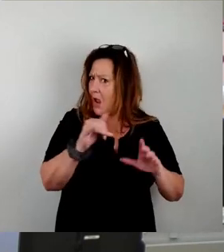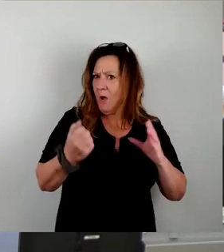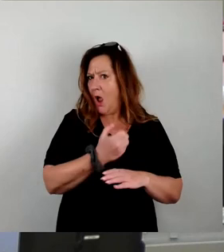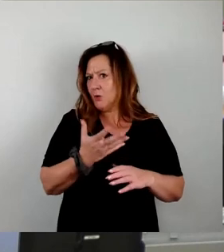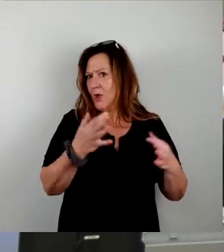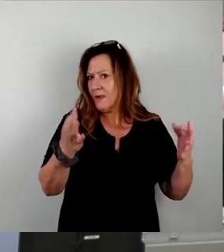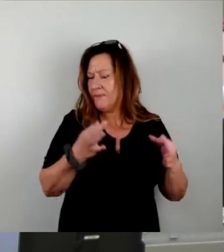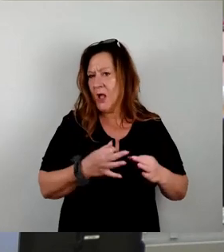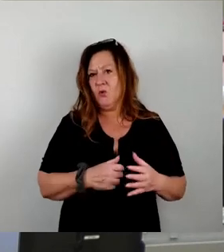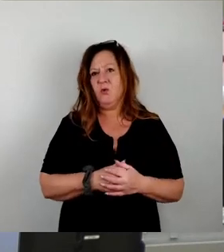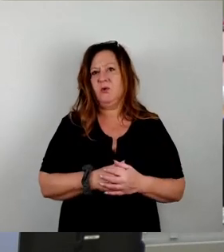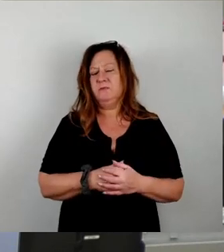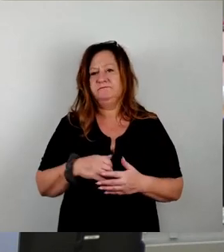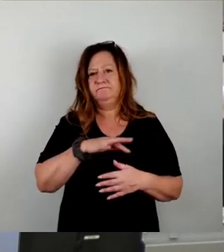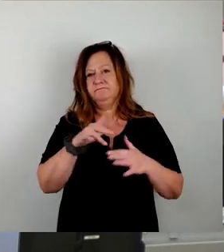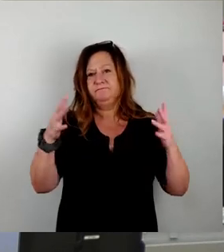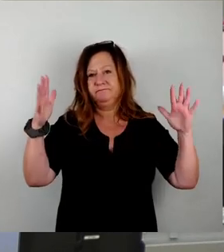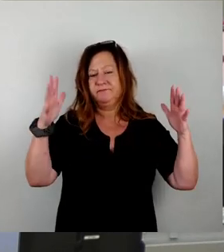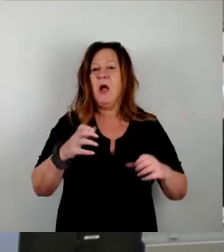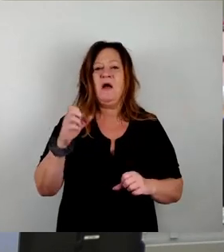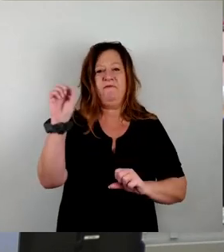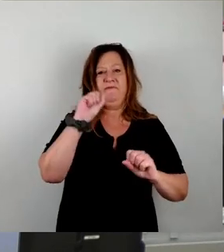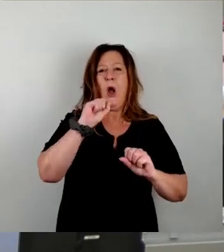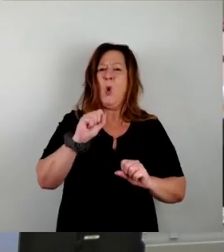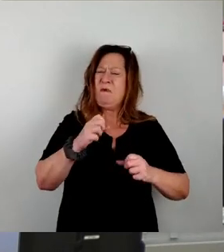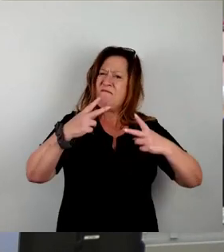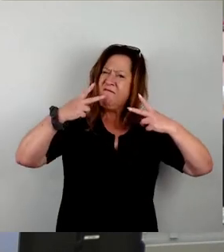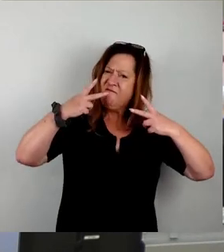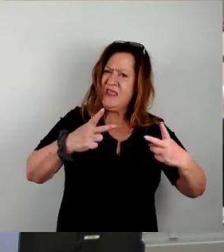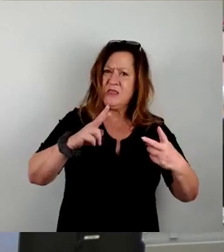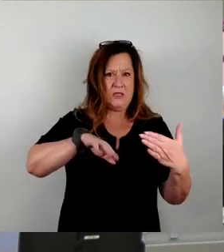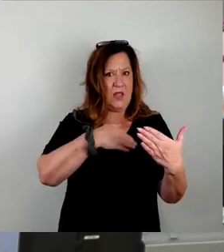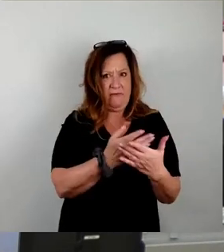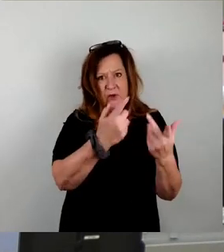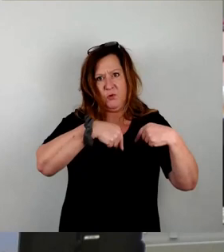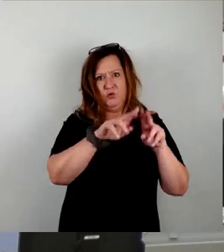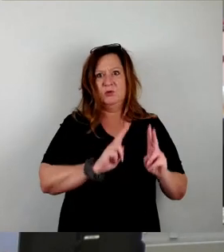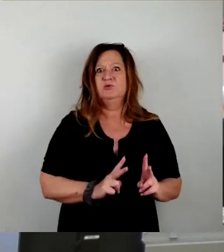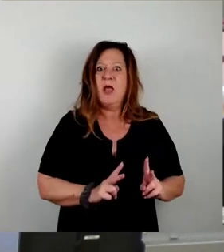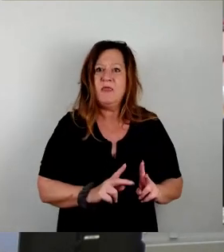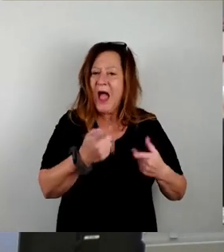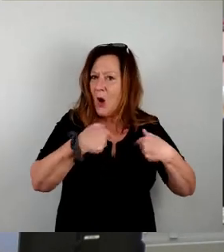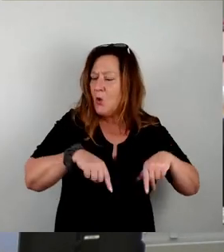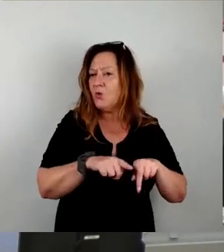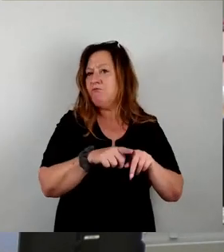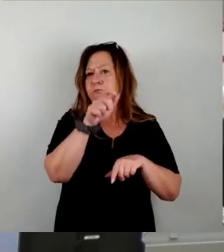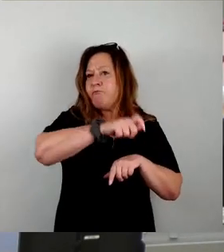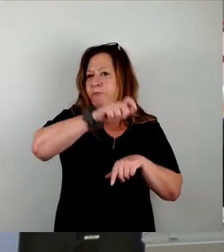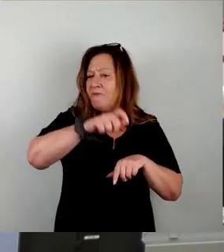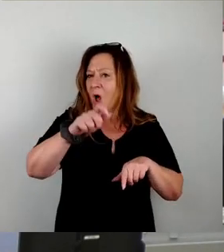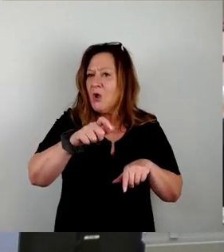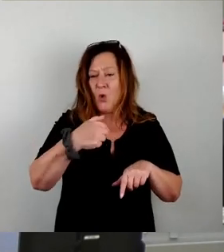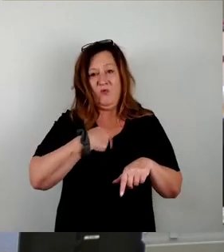Weil es eines der Kernaufgaben unserer Stadt ist und auch gerade uns als Stadtrats, unsere Bevölkerung, die wir hier vertreten,